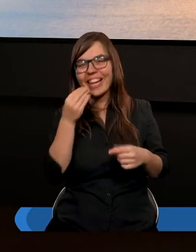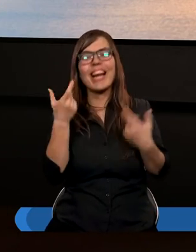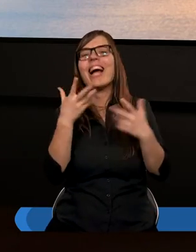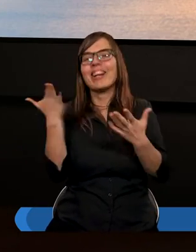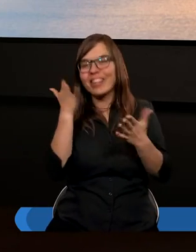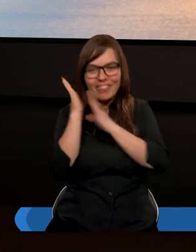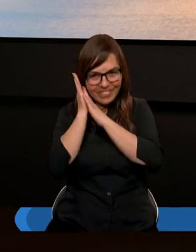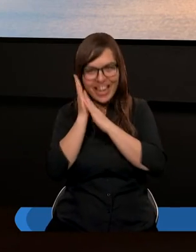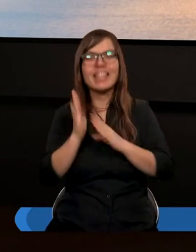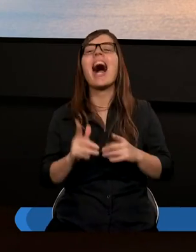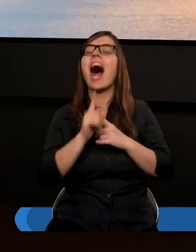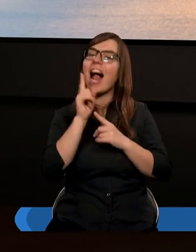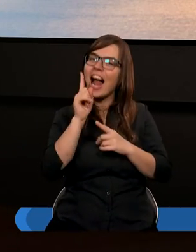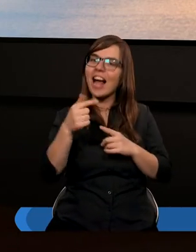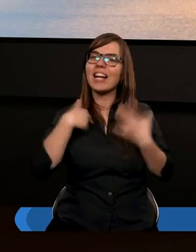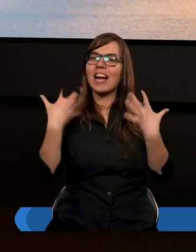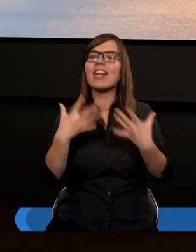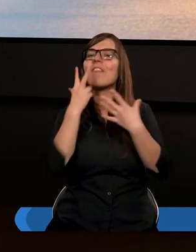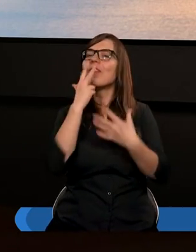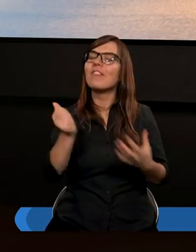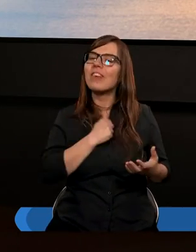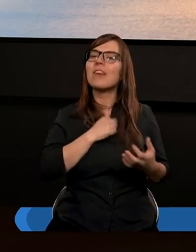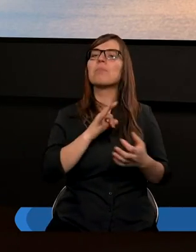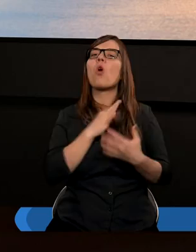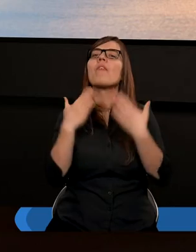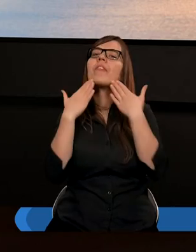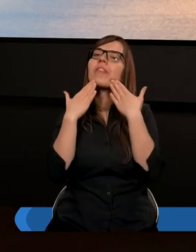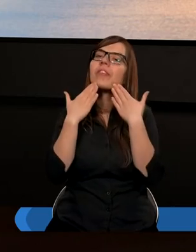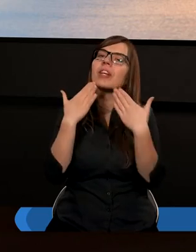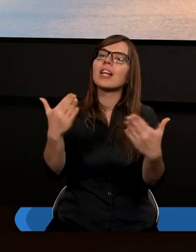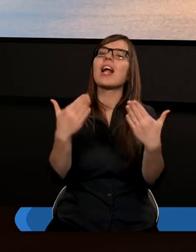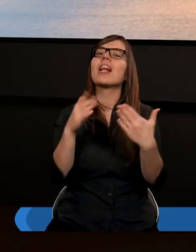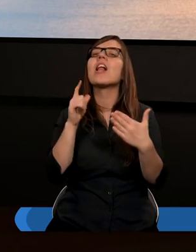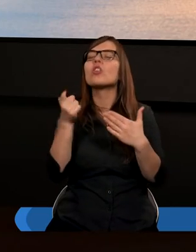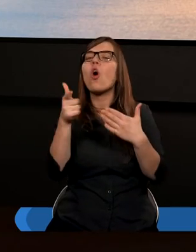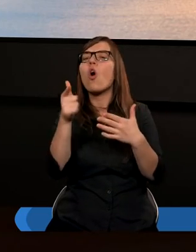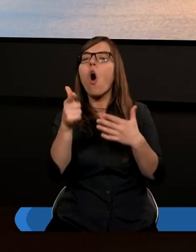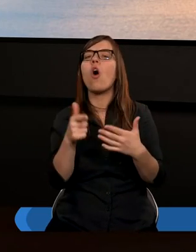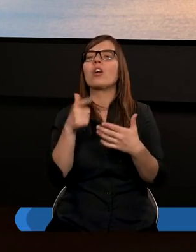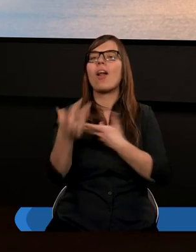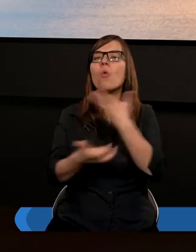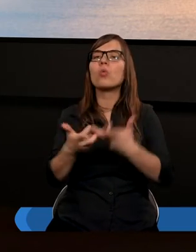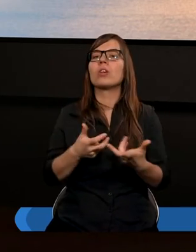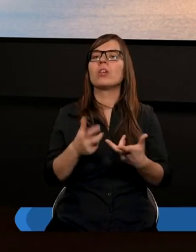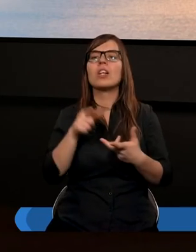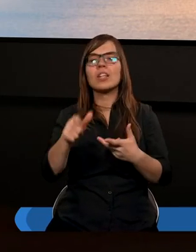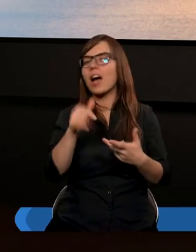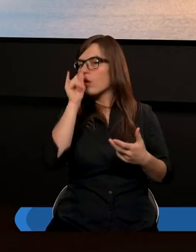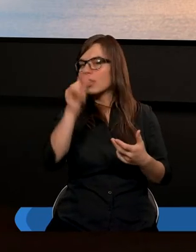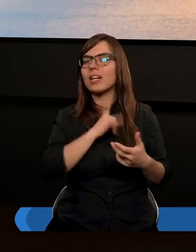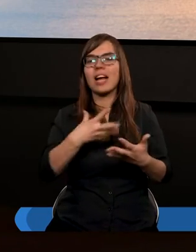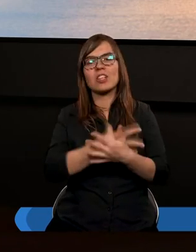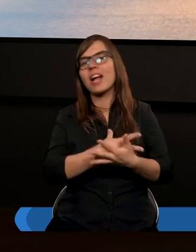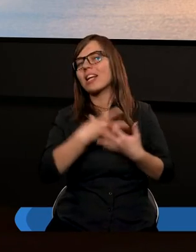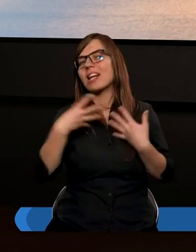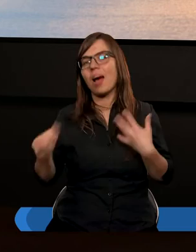gdzie mieszkać ale ale ja chciałem wyrazić tu moją wdzięczność za coś co ona uczyniła czego się nie da